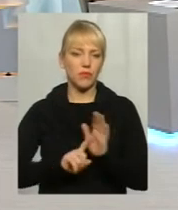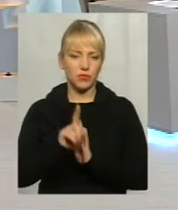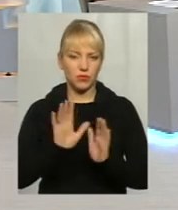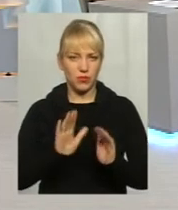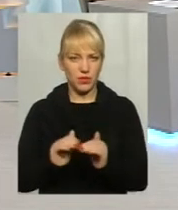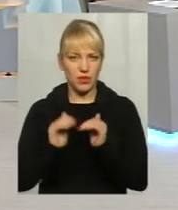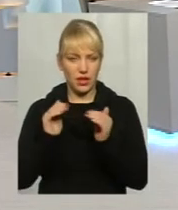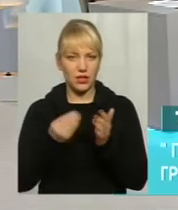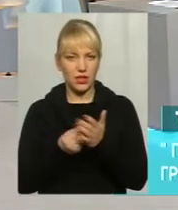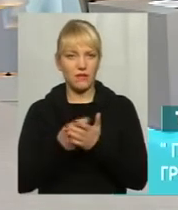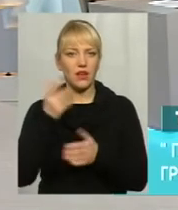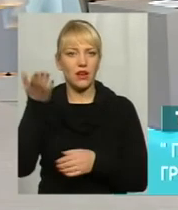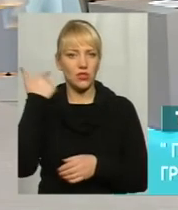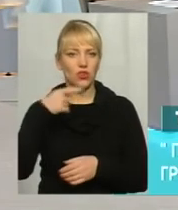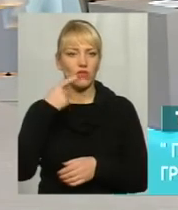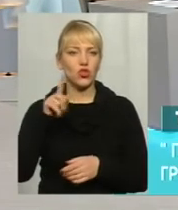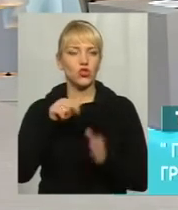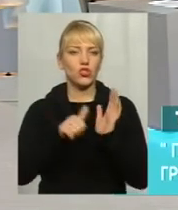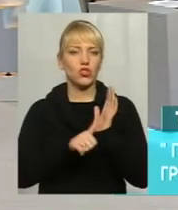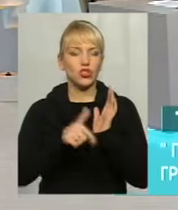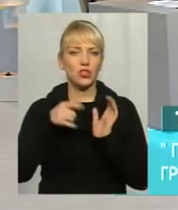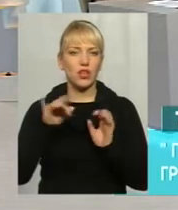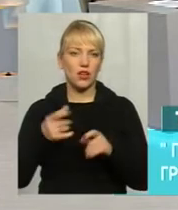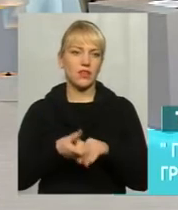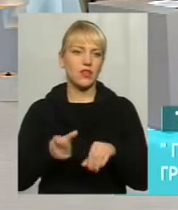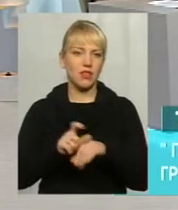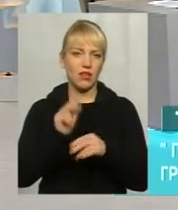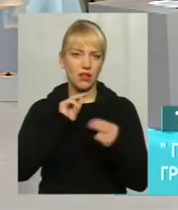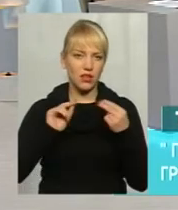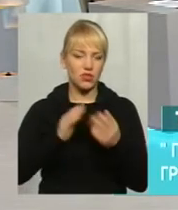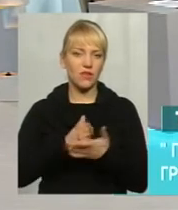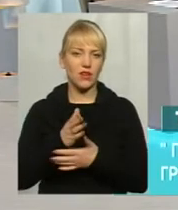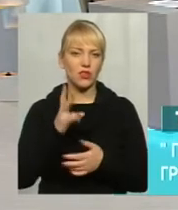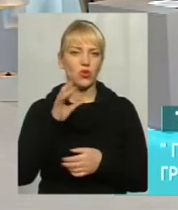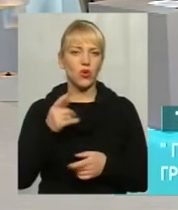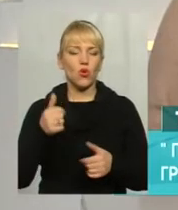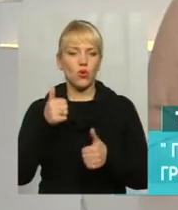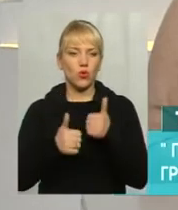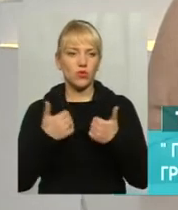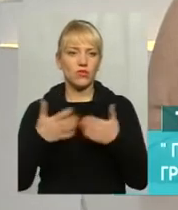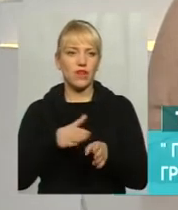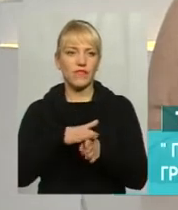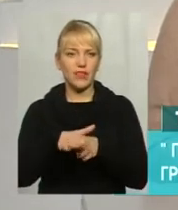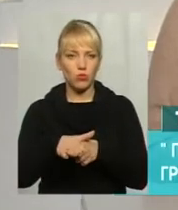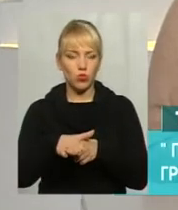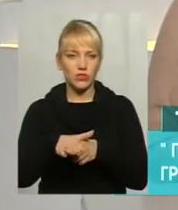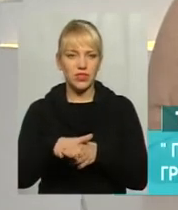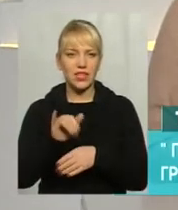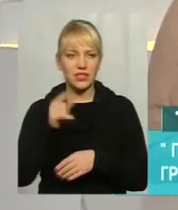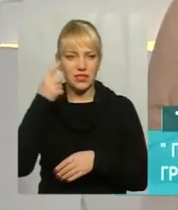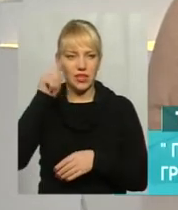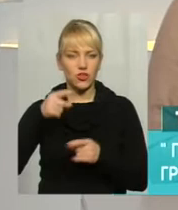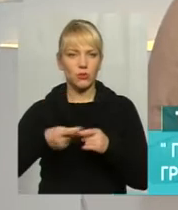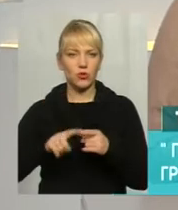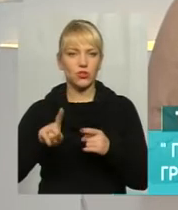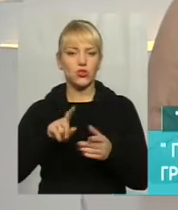говорили, що 6 гривень – це найоптимальніший варіант. Але все ж таки конкурс відбувся, і знаючи про те,